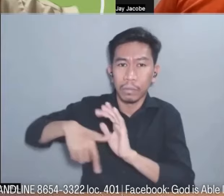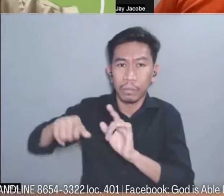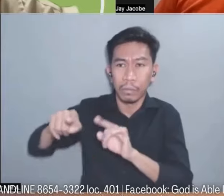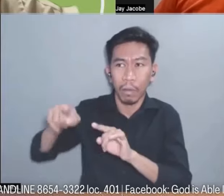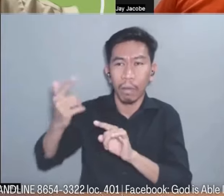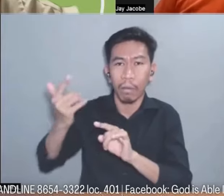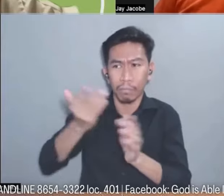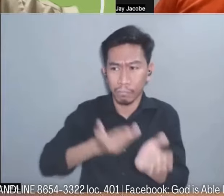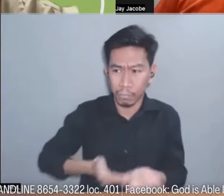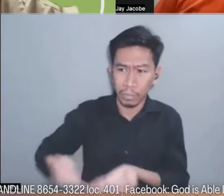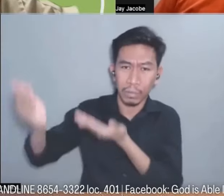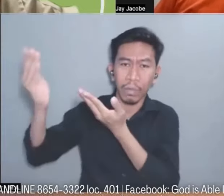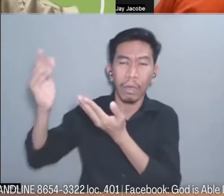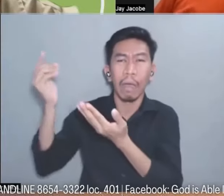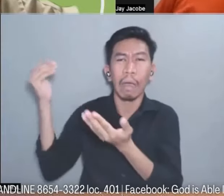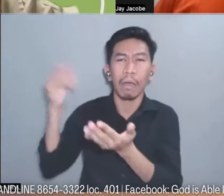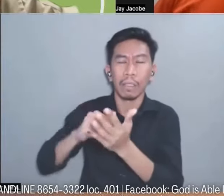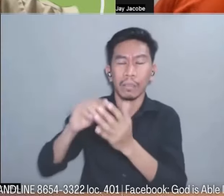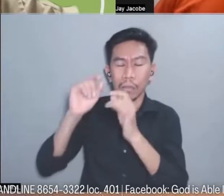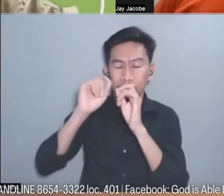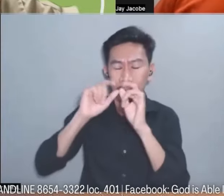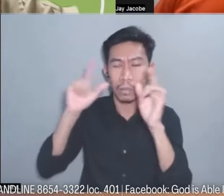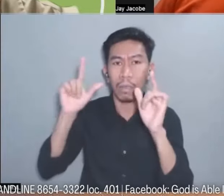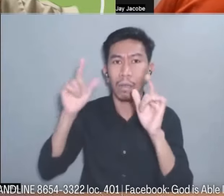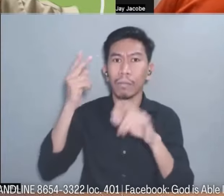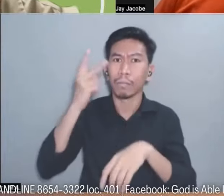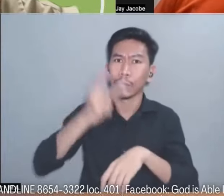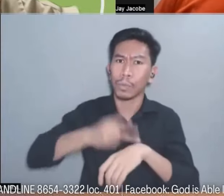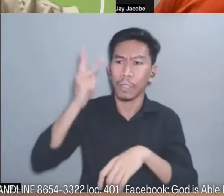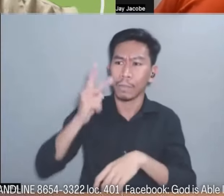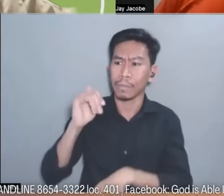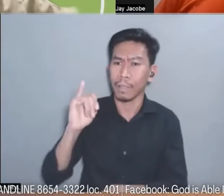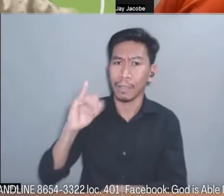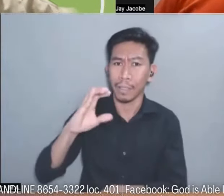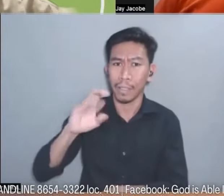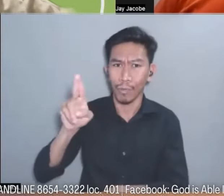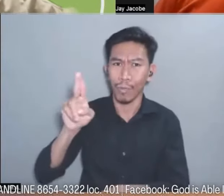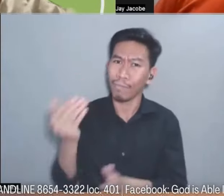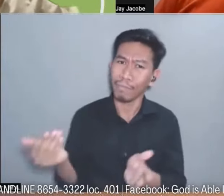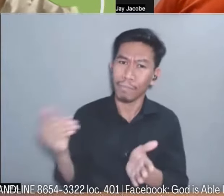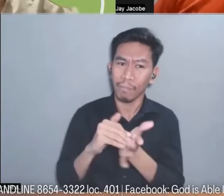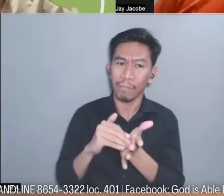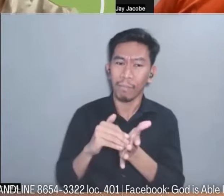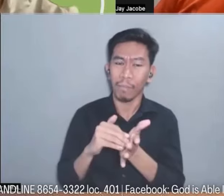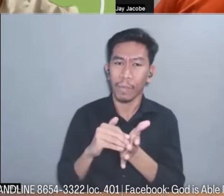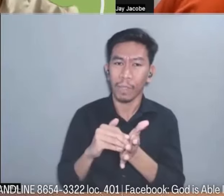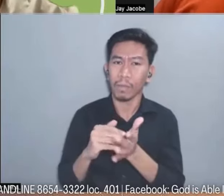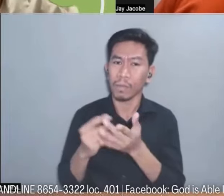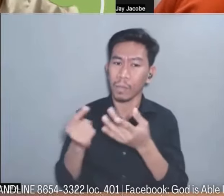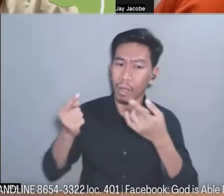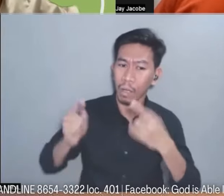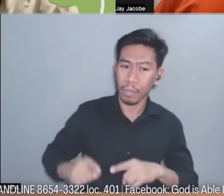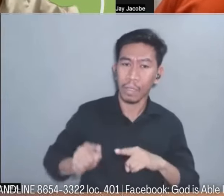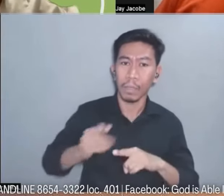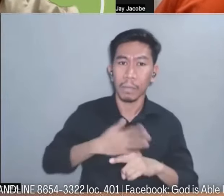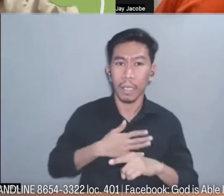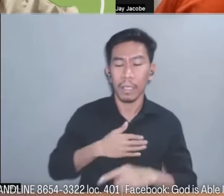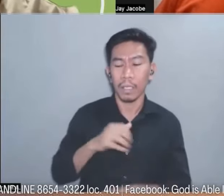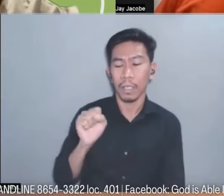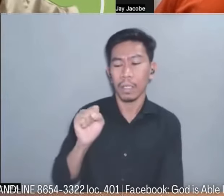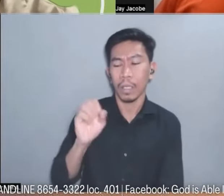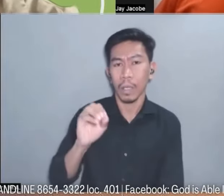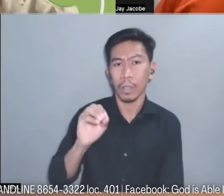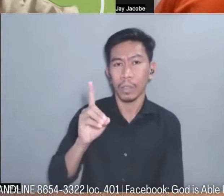na naman po ako dalawang beses ako na ICU so dung time na yun ay bumaba po yung yung sodium po ang naging ano po nila